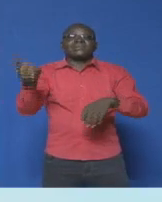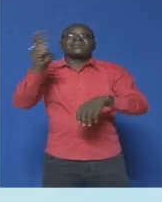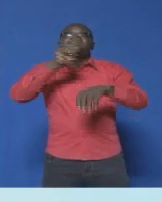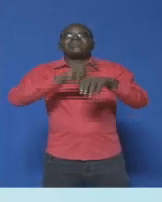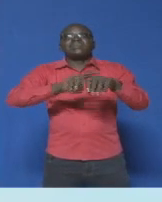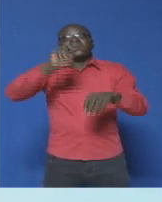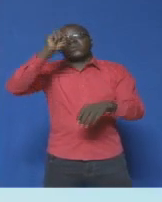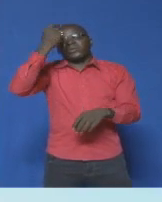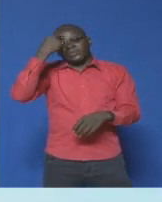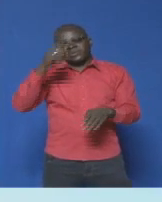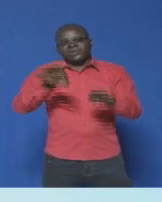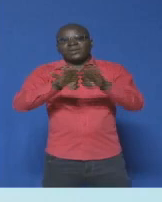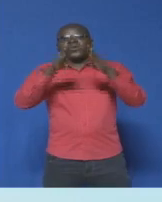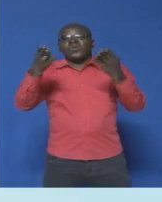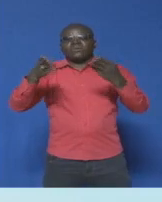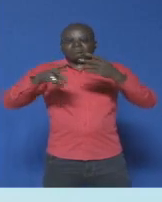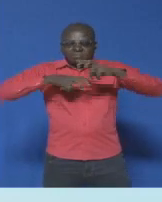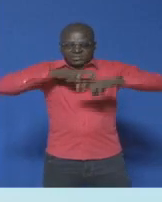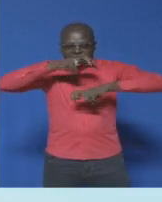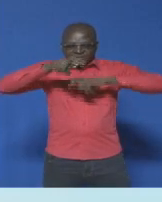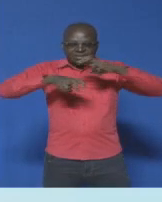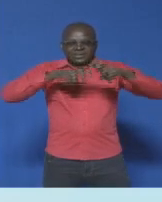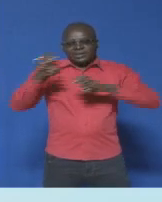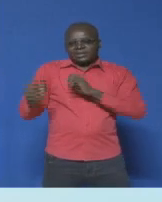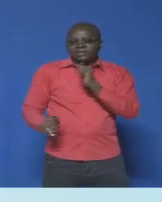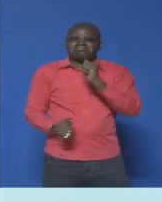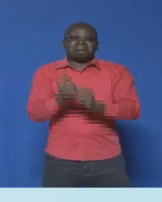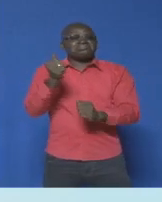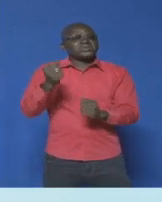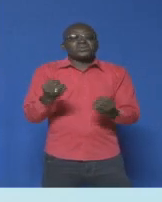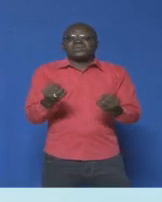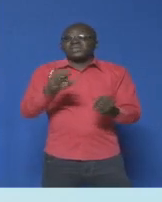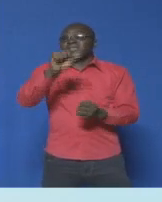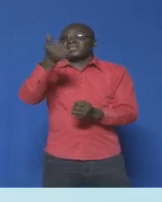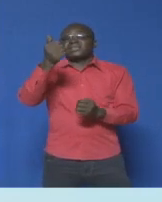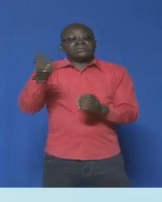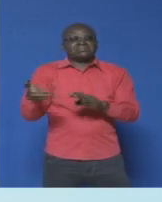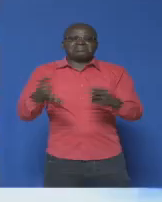qui a ouvert des enquêtes sur le sinistre, qui a fait plusieurs dizaines de morts en début de semaine.